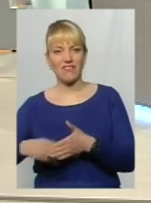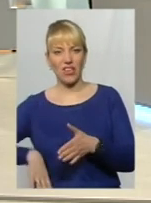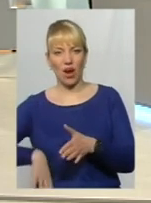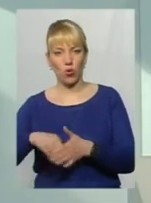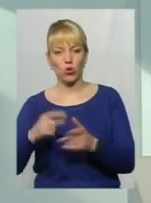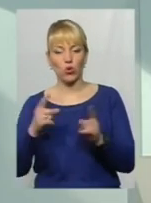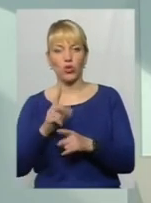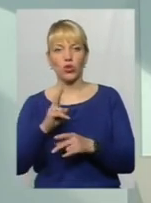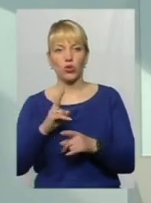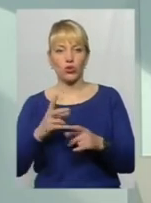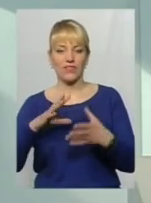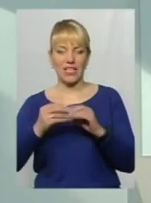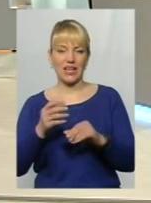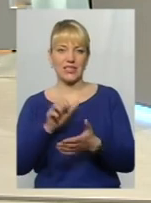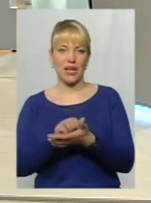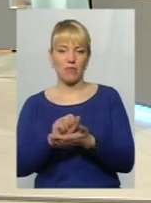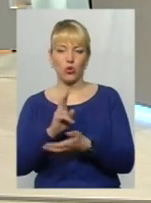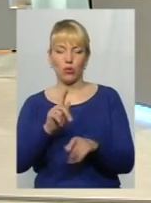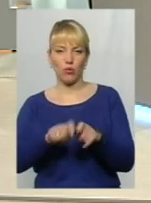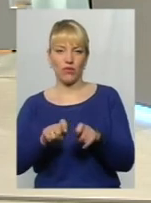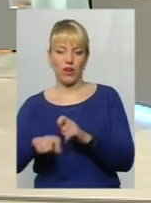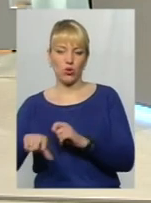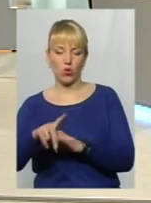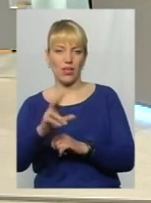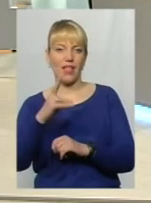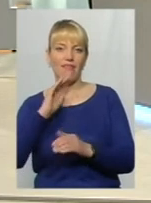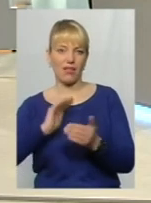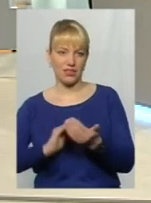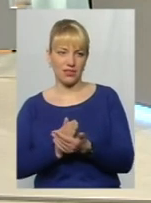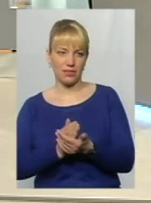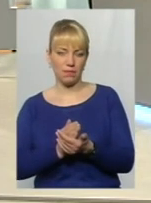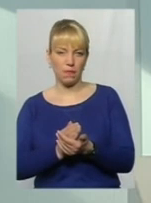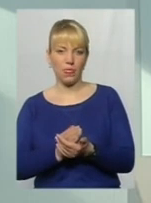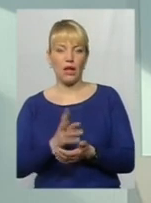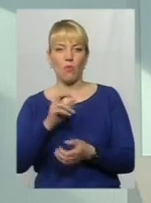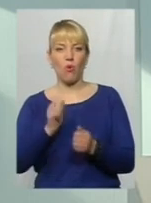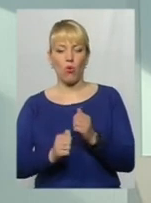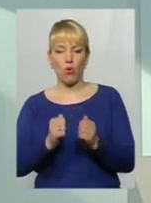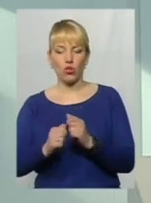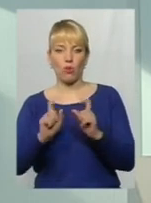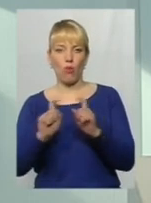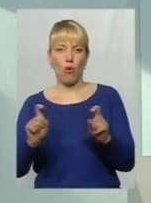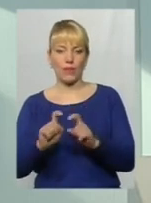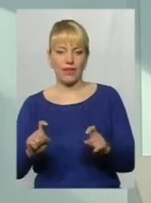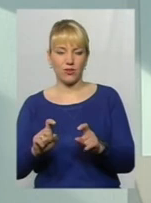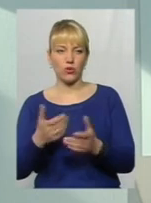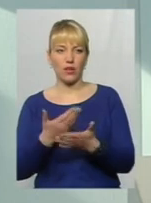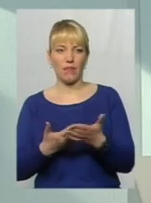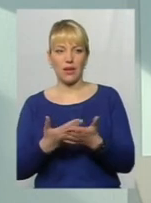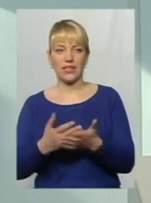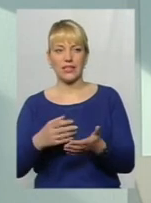коротко, хто взагалі займається тим, що провіряє дороги на якість? По кожному об'єкту, наприклад,